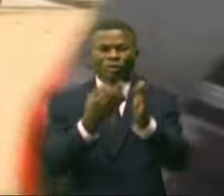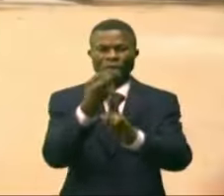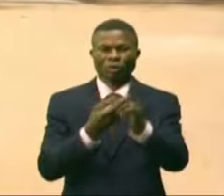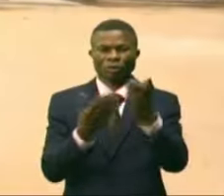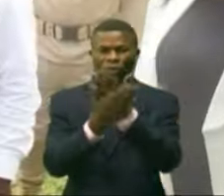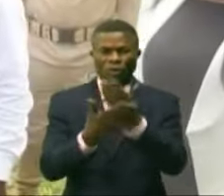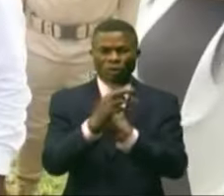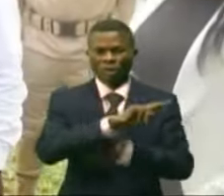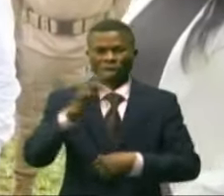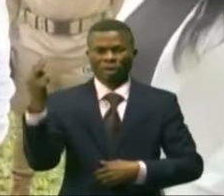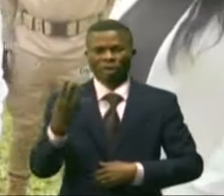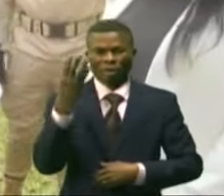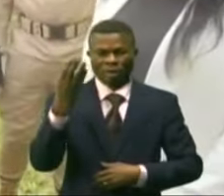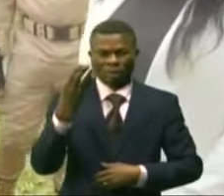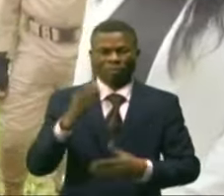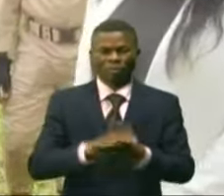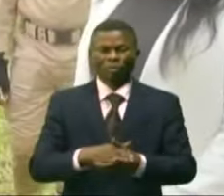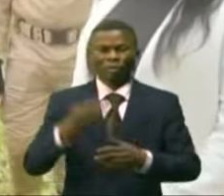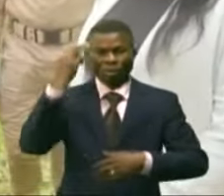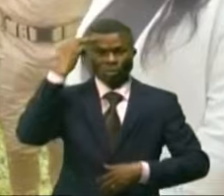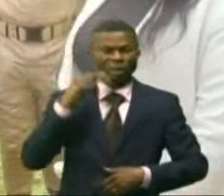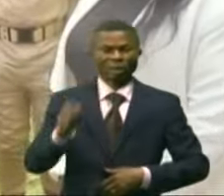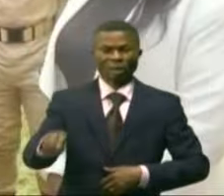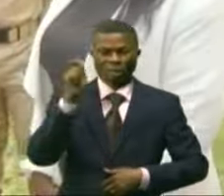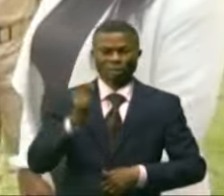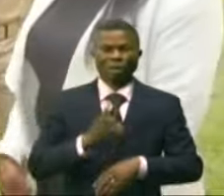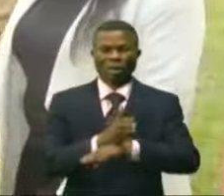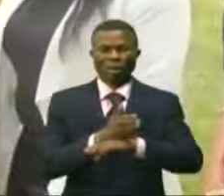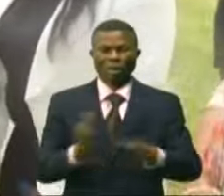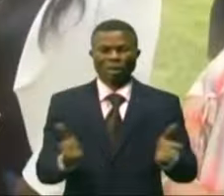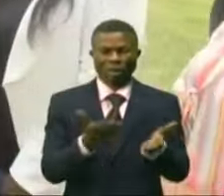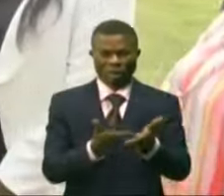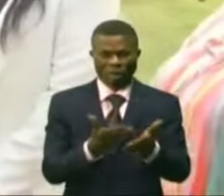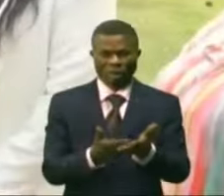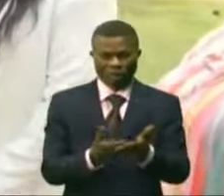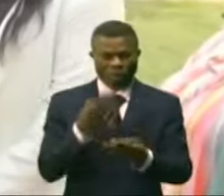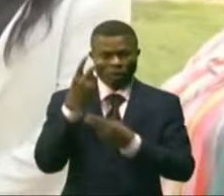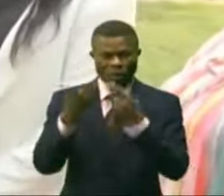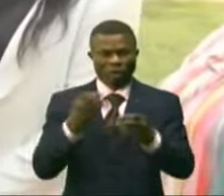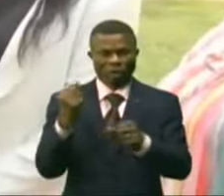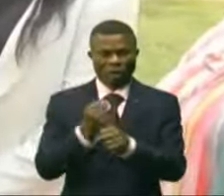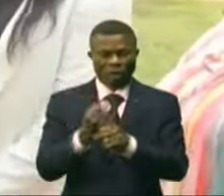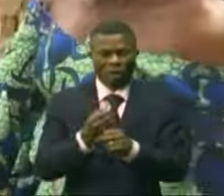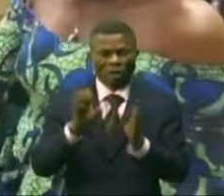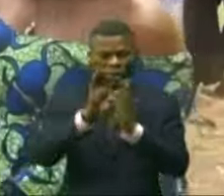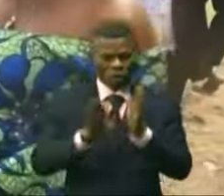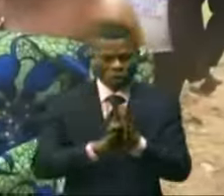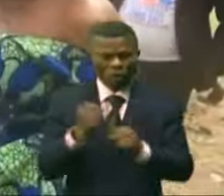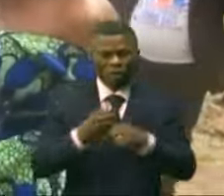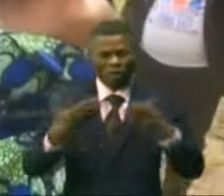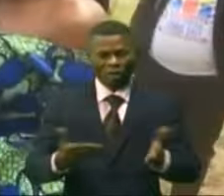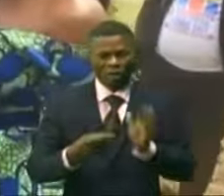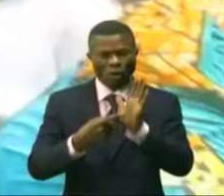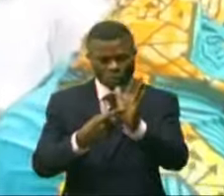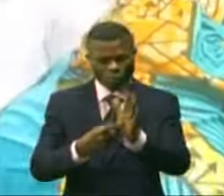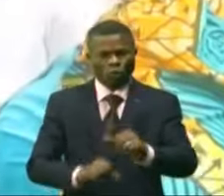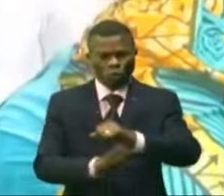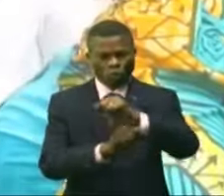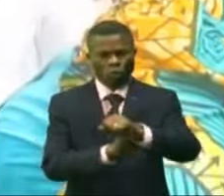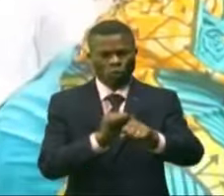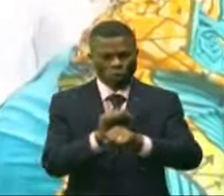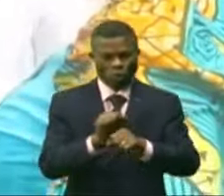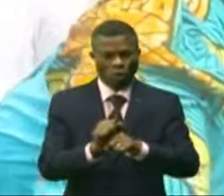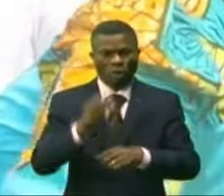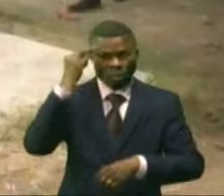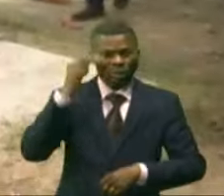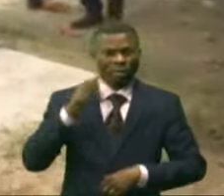Chimangabwana, ministre de la Pêche et Élevage, veut se rassurer des conditions de travail des agents de cadre de son administration. Le patron